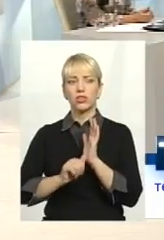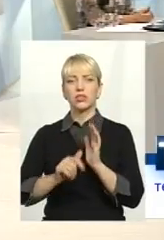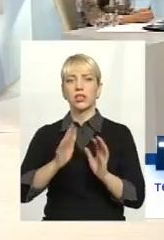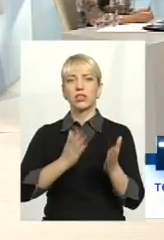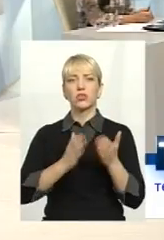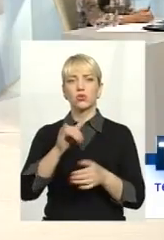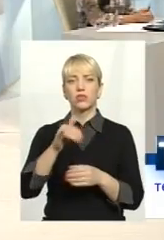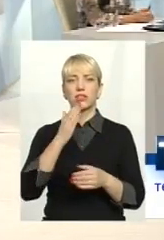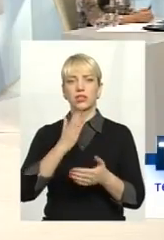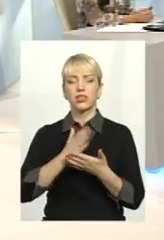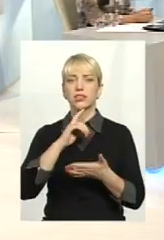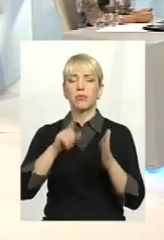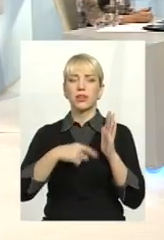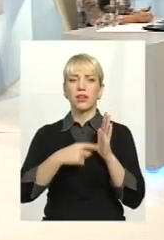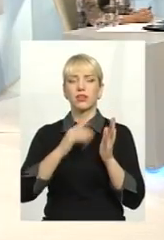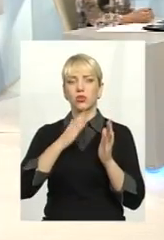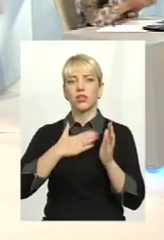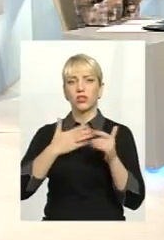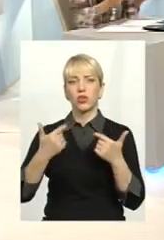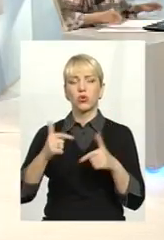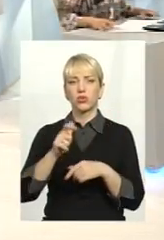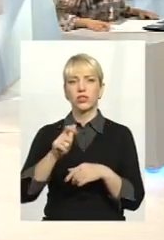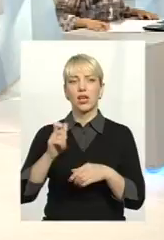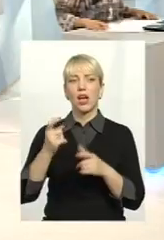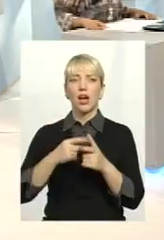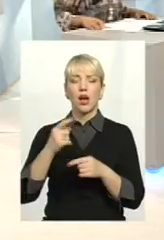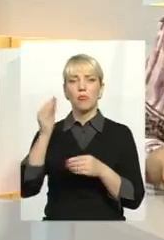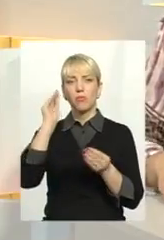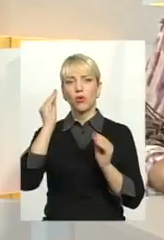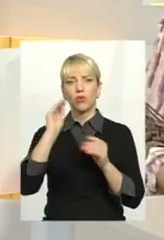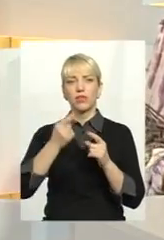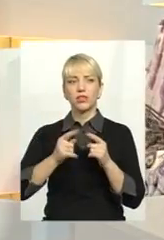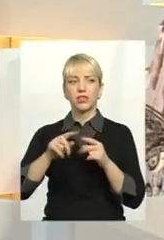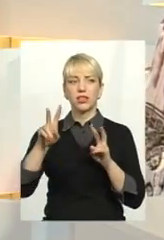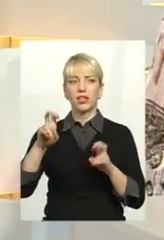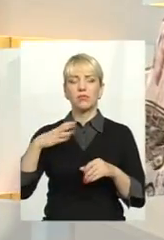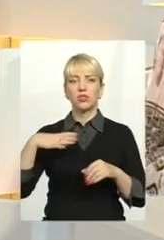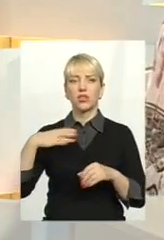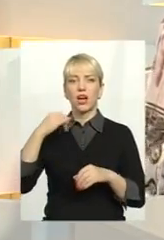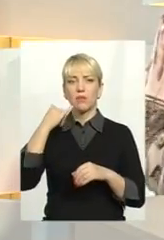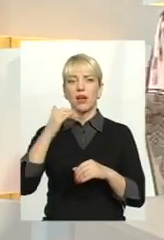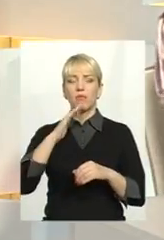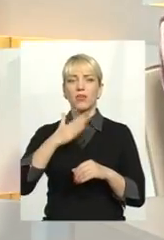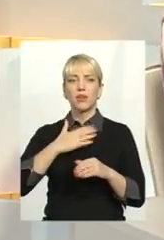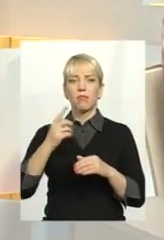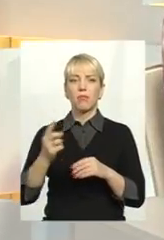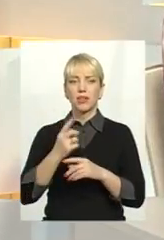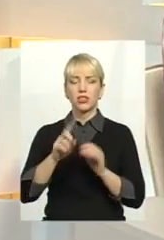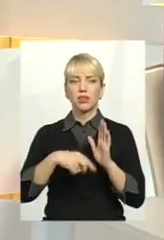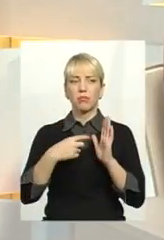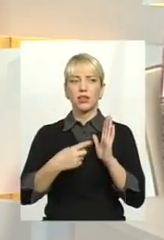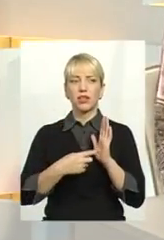запитання до наших гостей або ж міркування зазначеної теми, чекаємо на телефонні дзвінки. А моє перше запитання